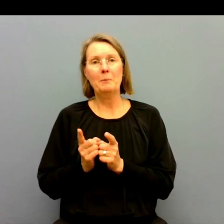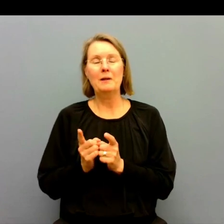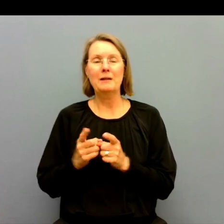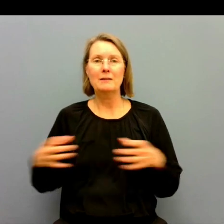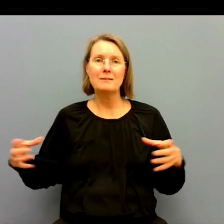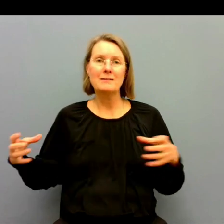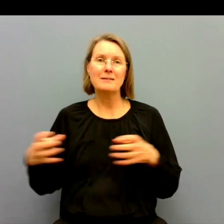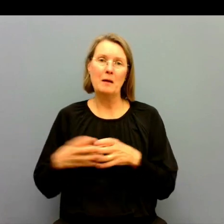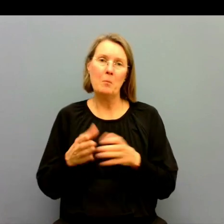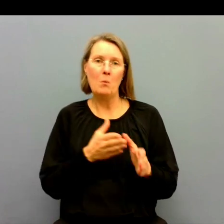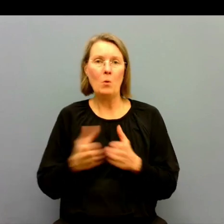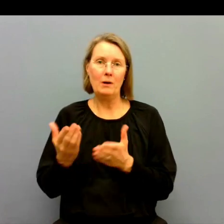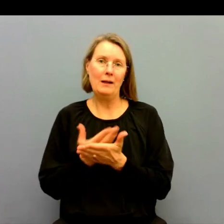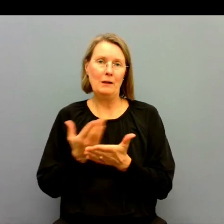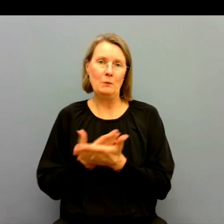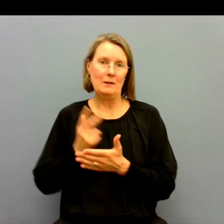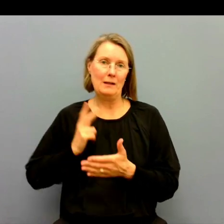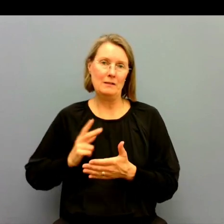nationellt ansvar.